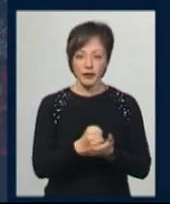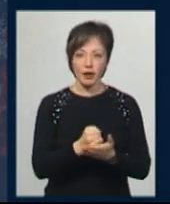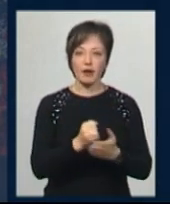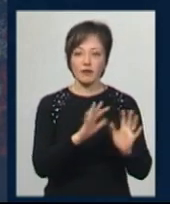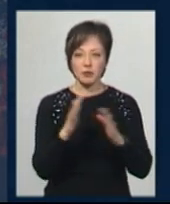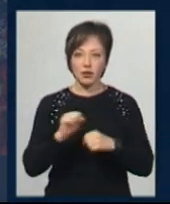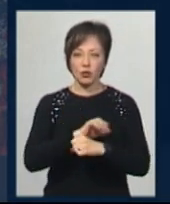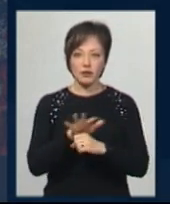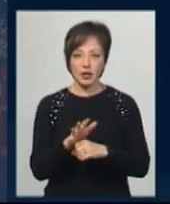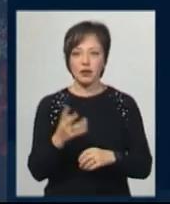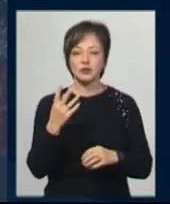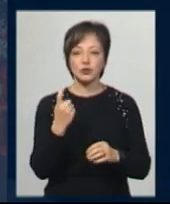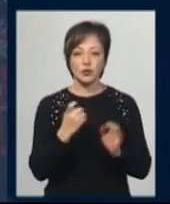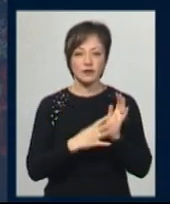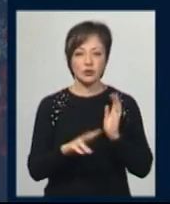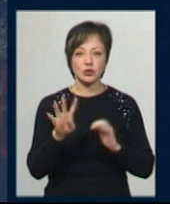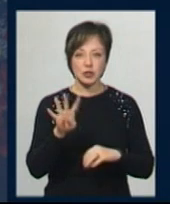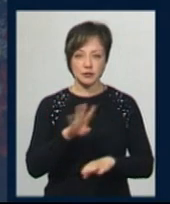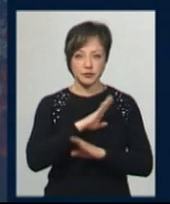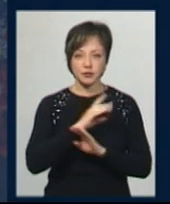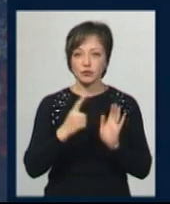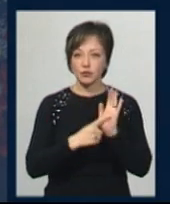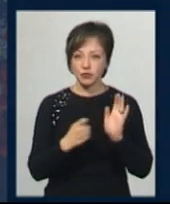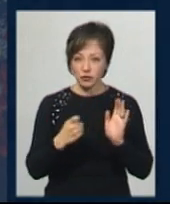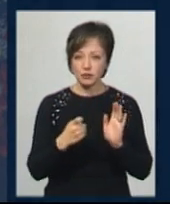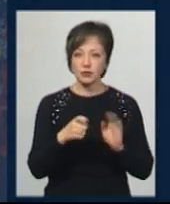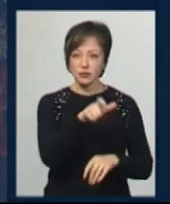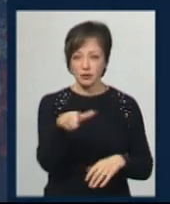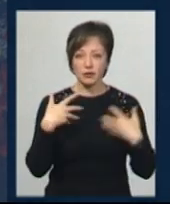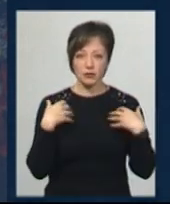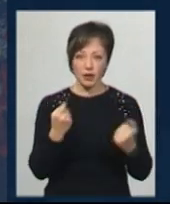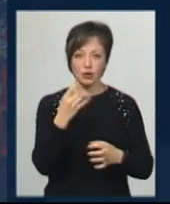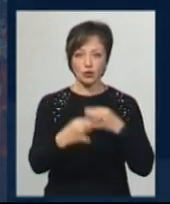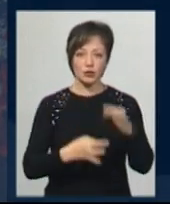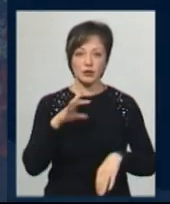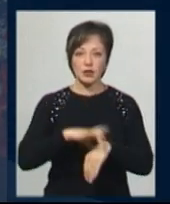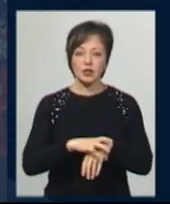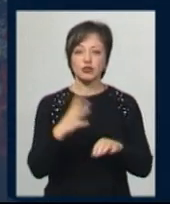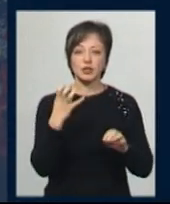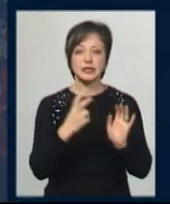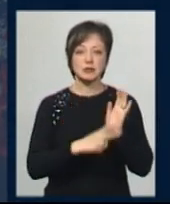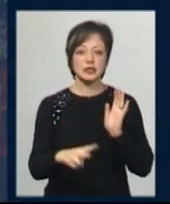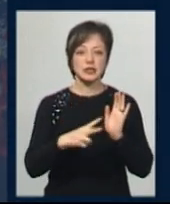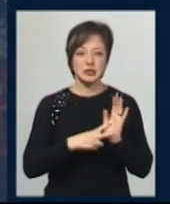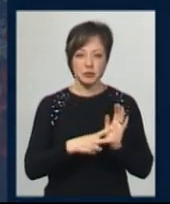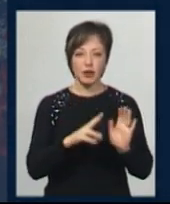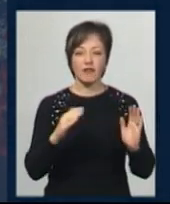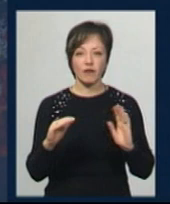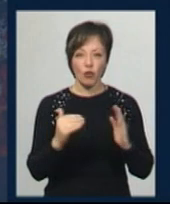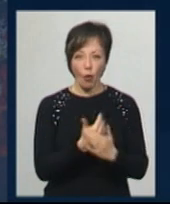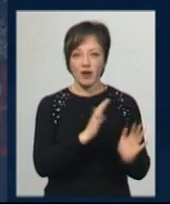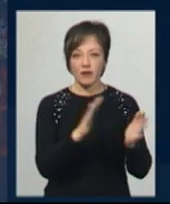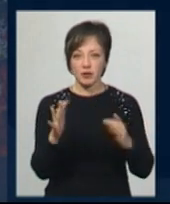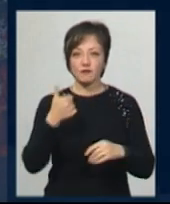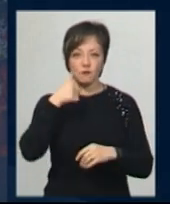З них 193 летальні, 601 пацієнт одужав. За добу зафіксовано 477 нових випадків. Вчора на цю